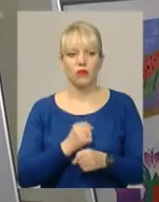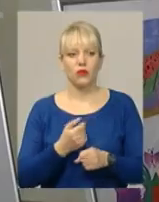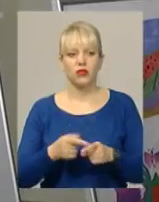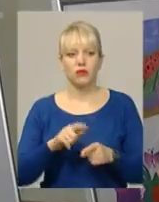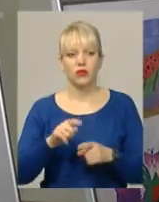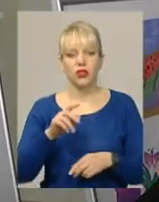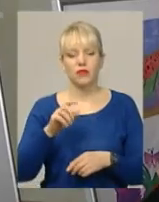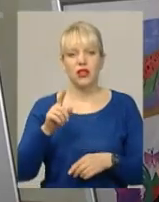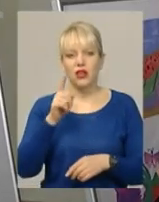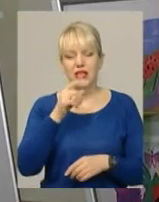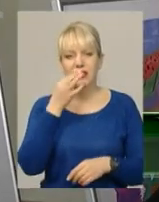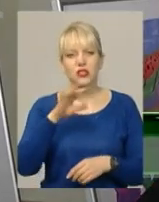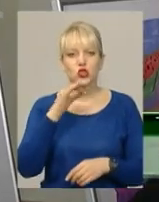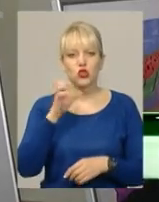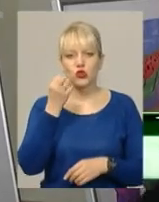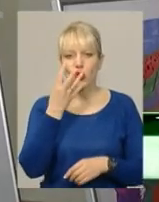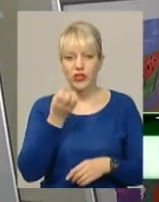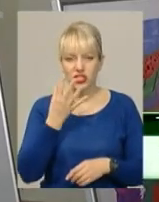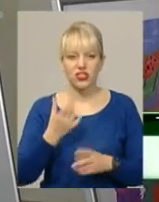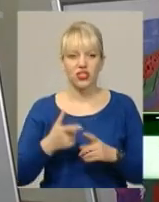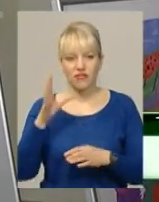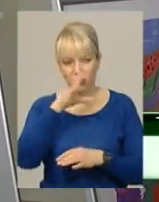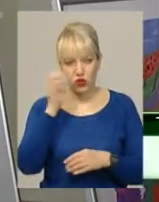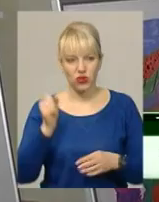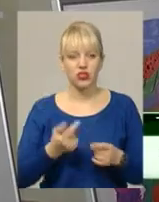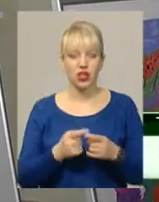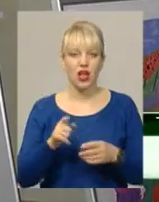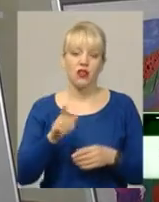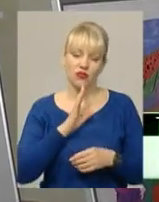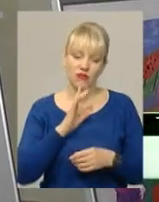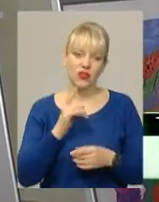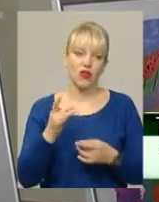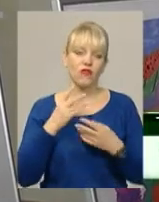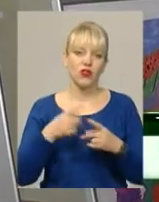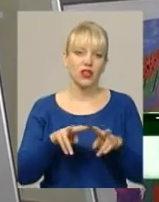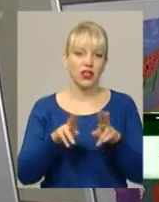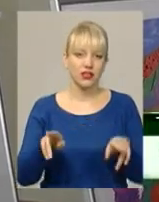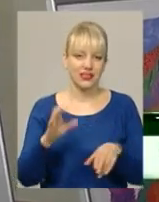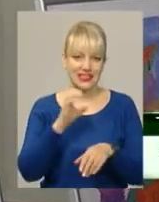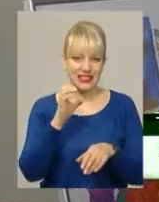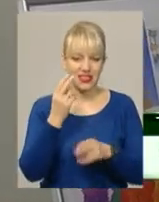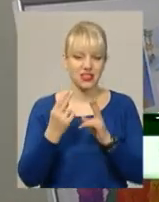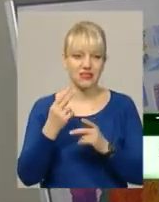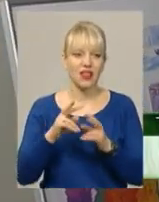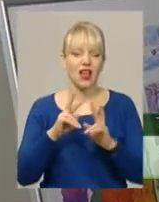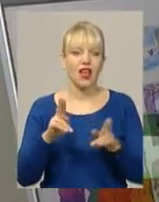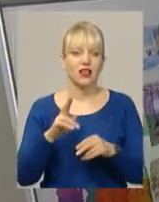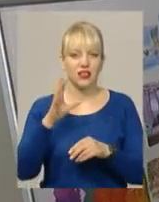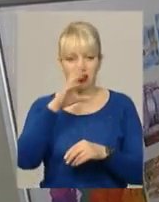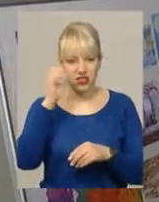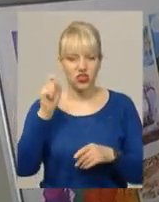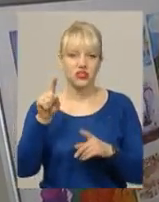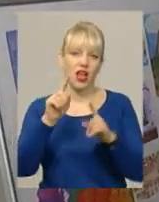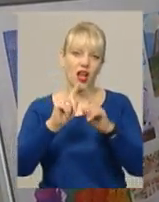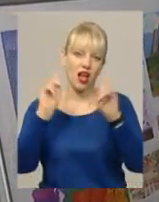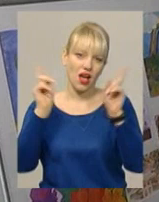вночі. Це не дуже вночі воно вийшло, але як вона говорила, що це як ніч. Не знаю, чому там хмарка, але це